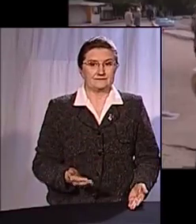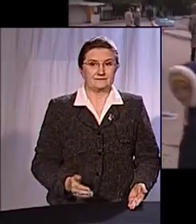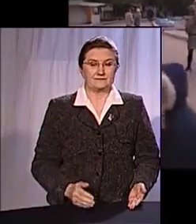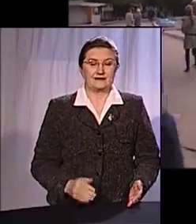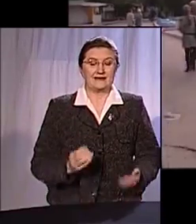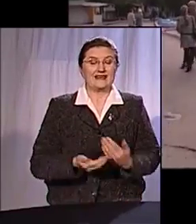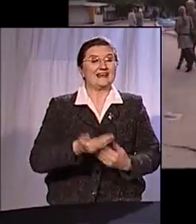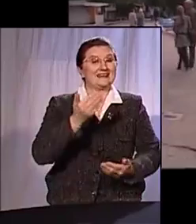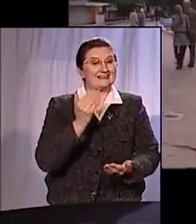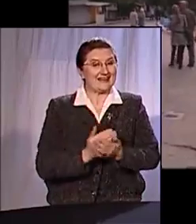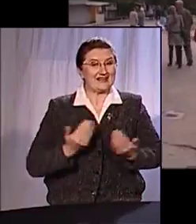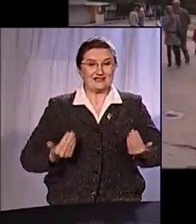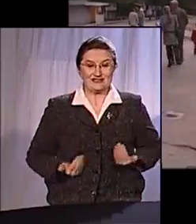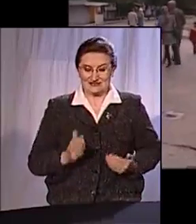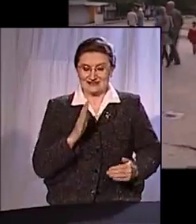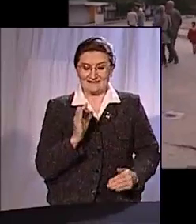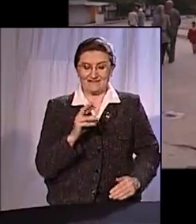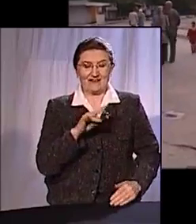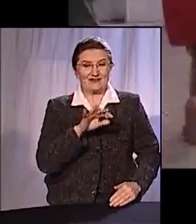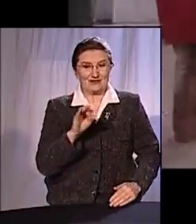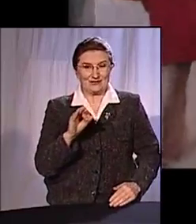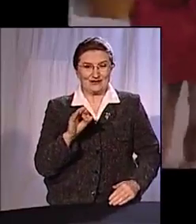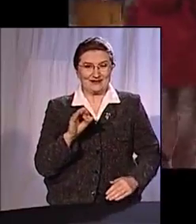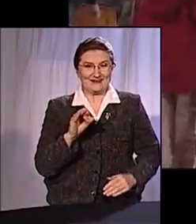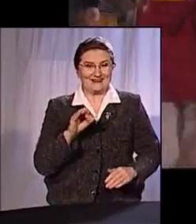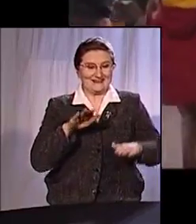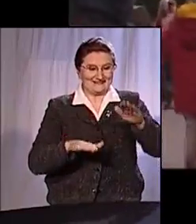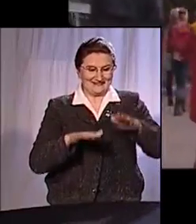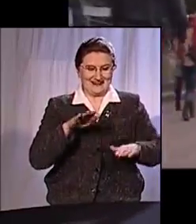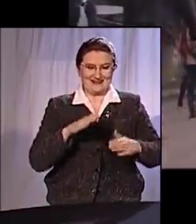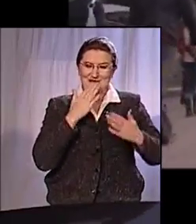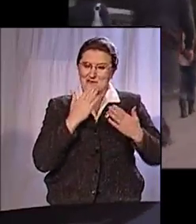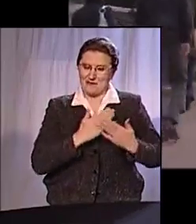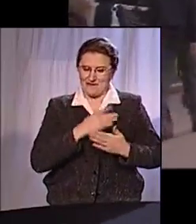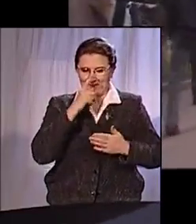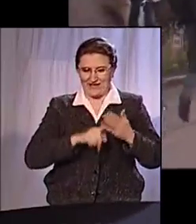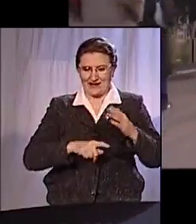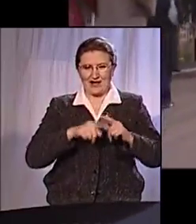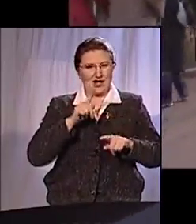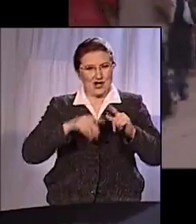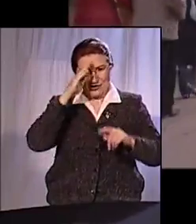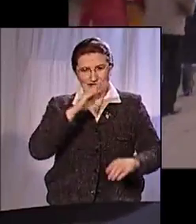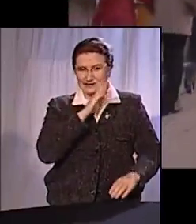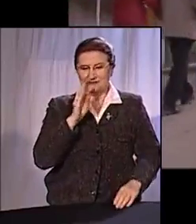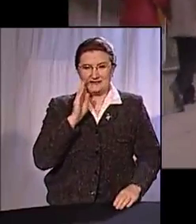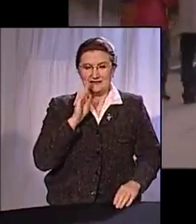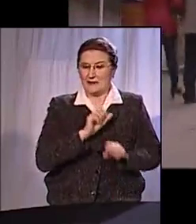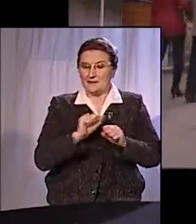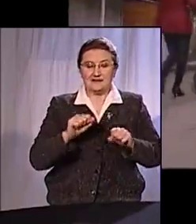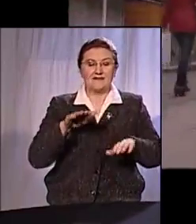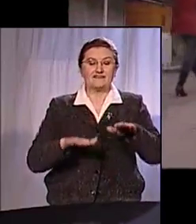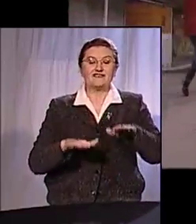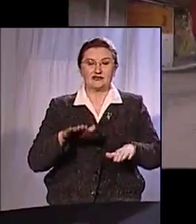Итак, жизнь Виктории теперь измеряется любовью и верой родителей. Но у нас не принято мерить жизнь